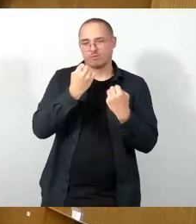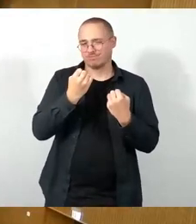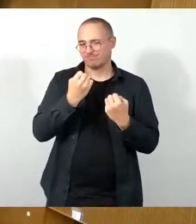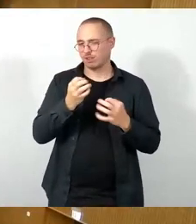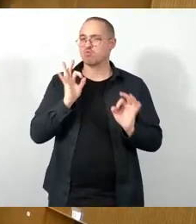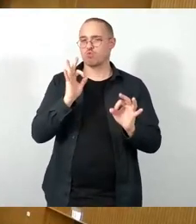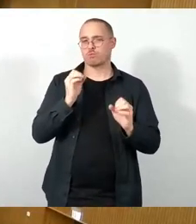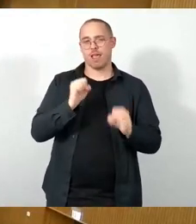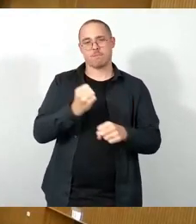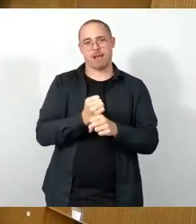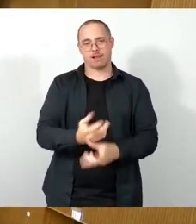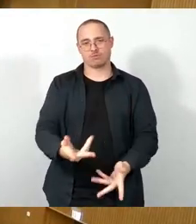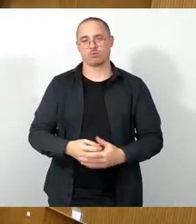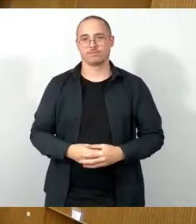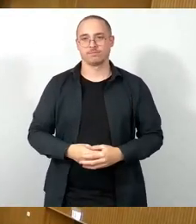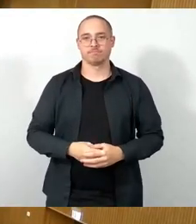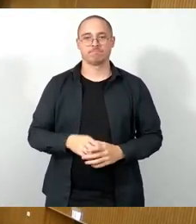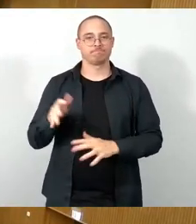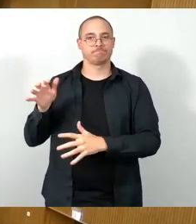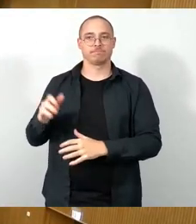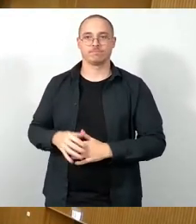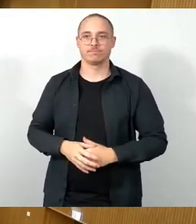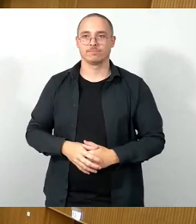So, als nächster Redner Herr Böhm.